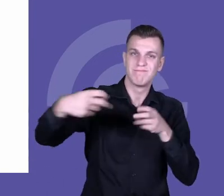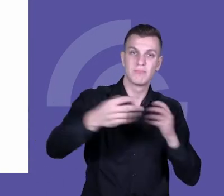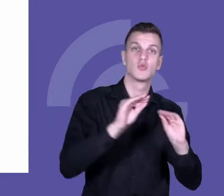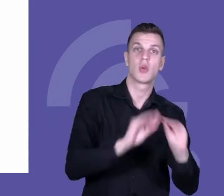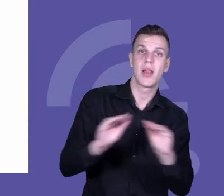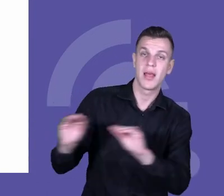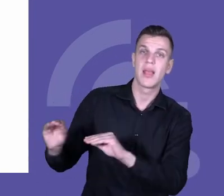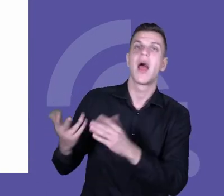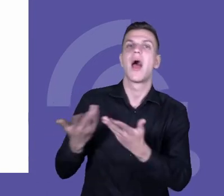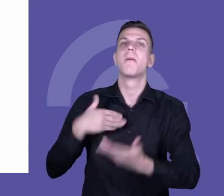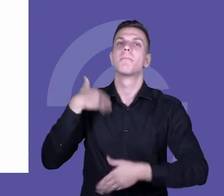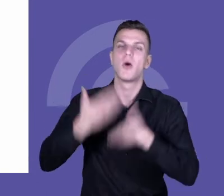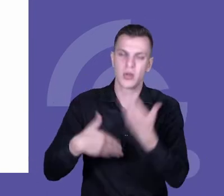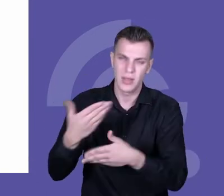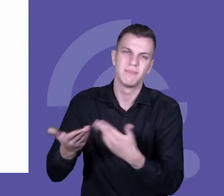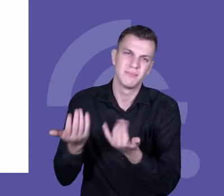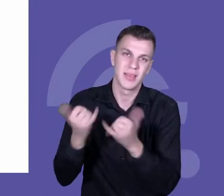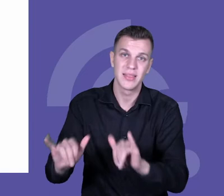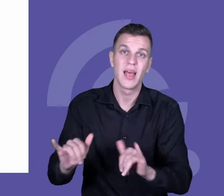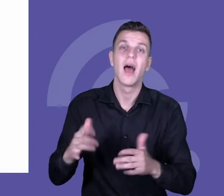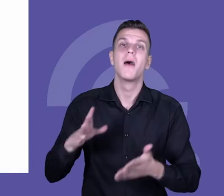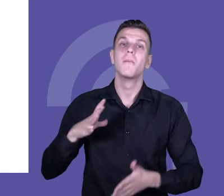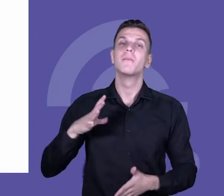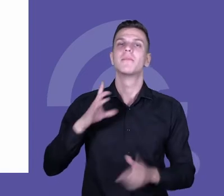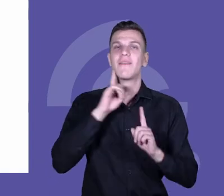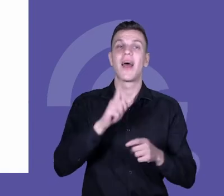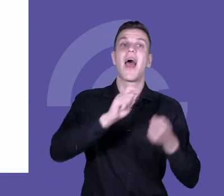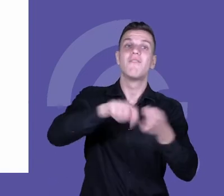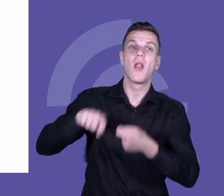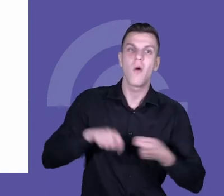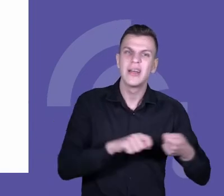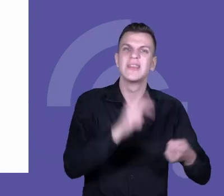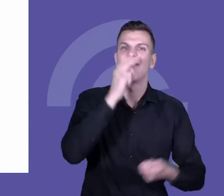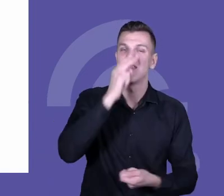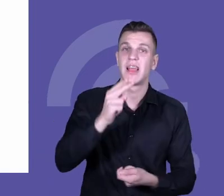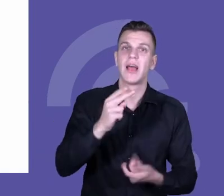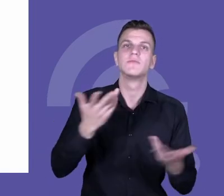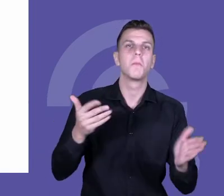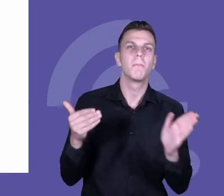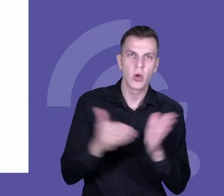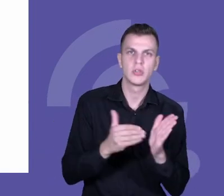ale co widać też w ewaluacji, to żal taki jest niespełniony za możliwością kontaktu osobistego.